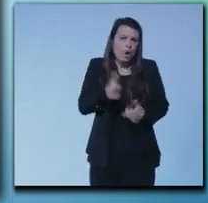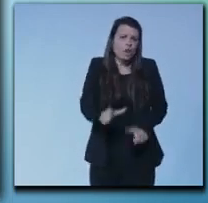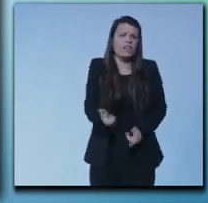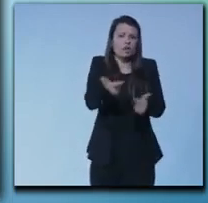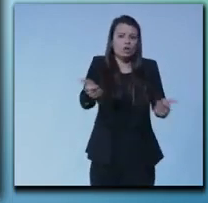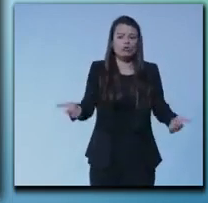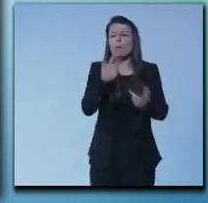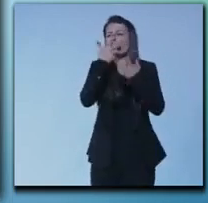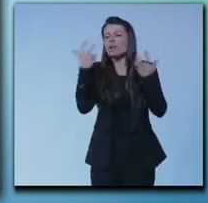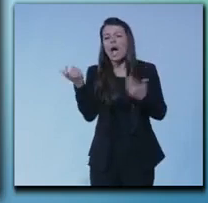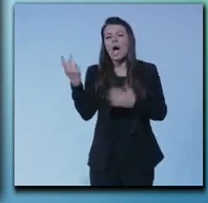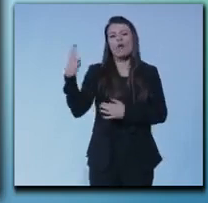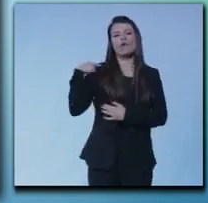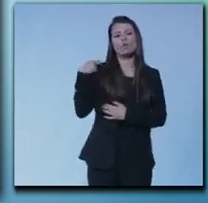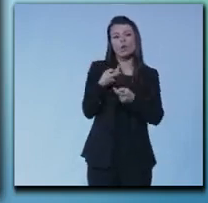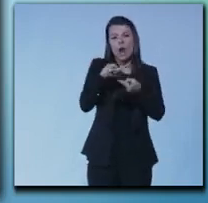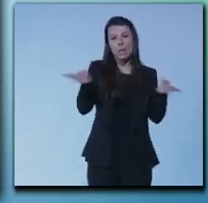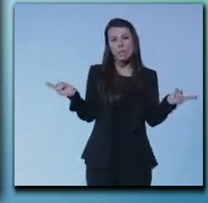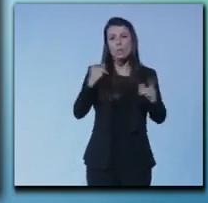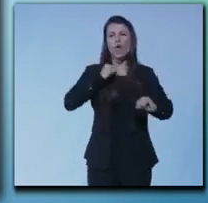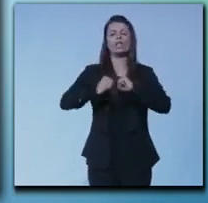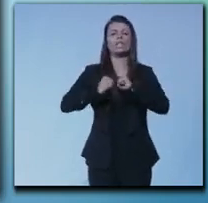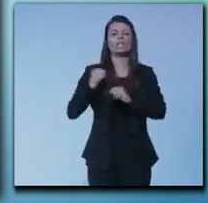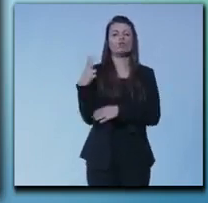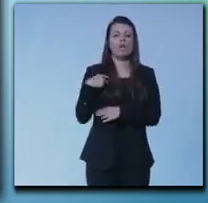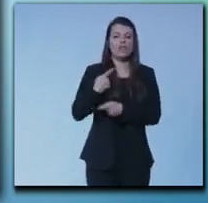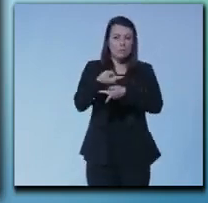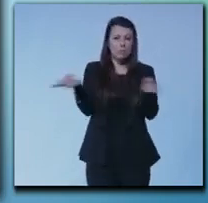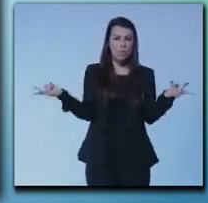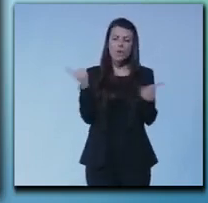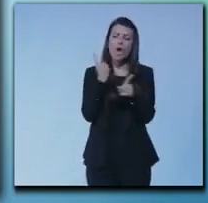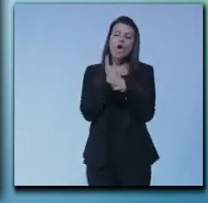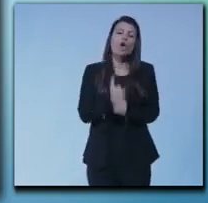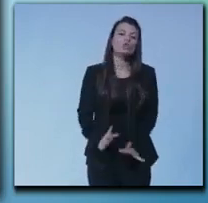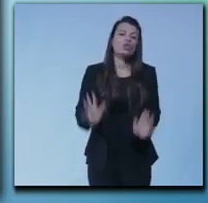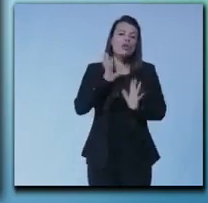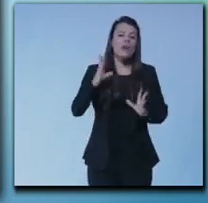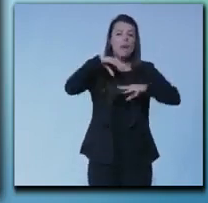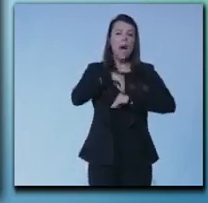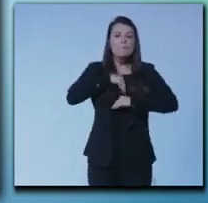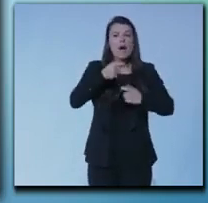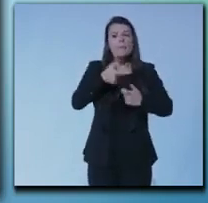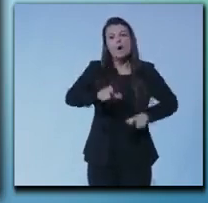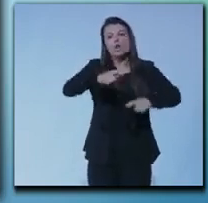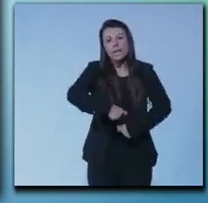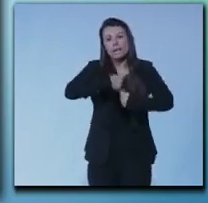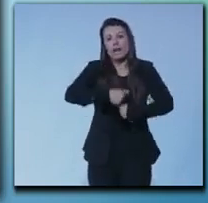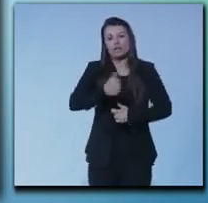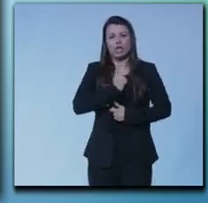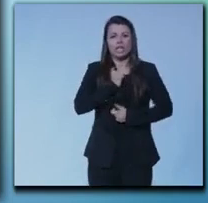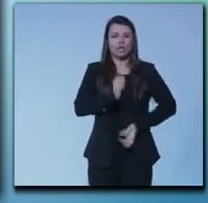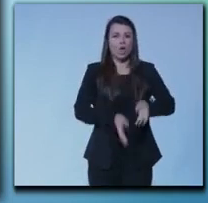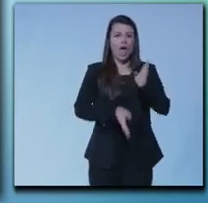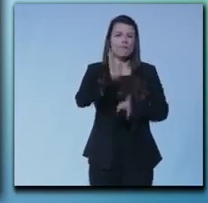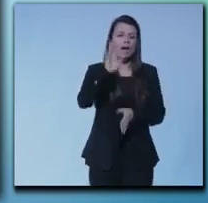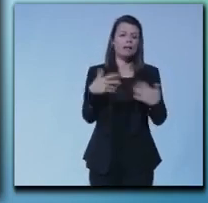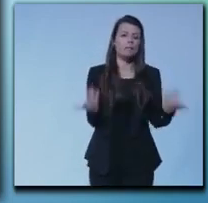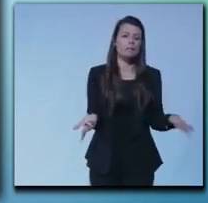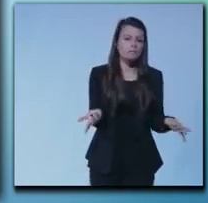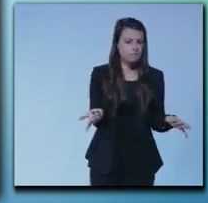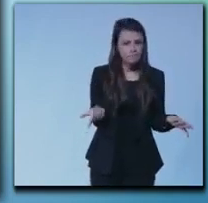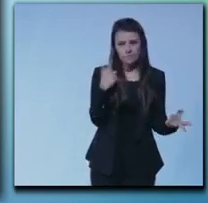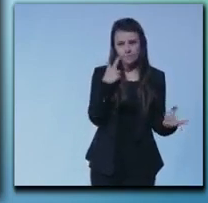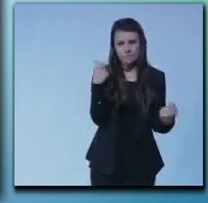pubblico quindi dovrebbe averlo dentro di sé la motivazione per andare avanti però anche questa ipocrisia